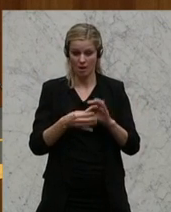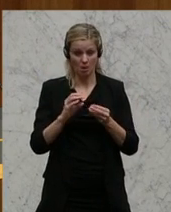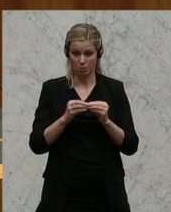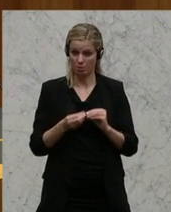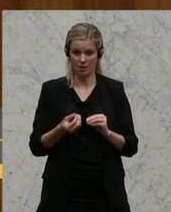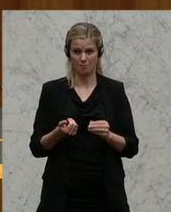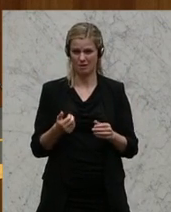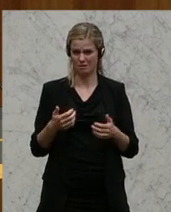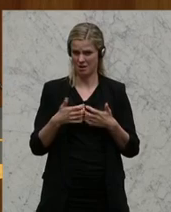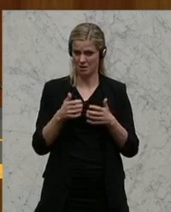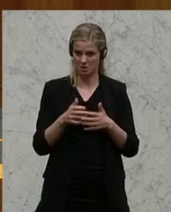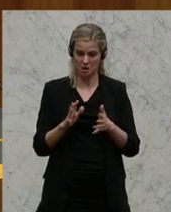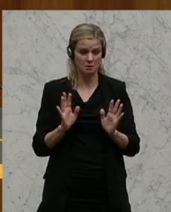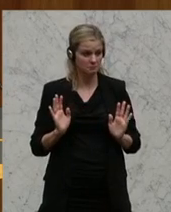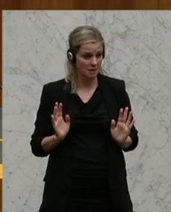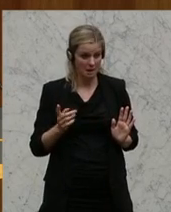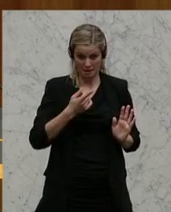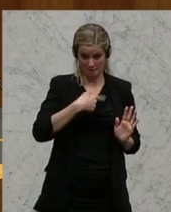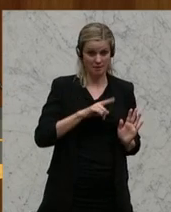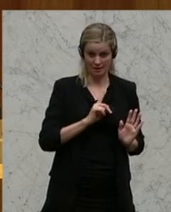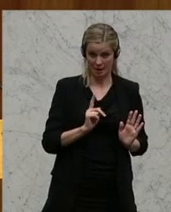wir hätten uns das nicht erlauben dürfen.